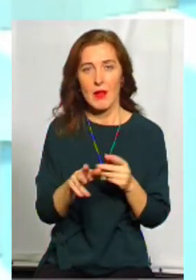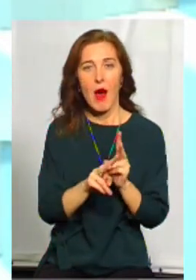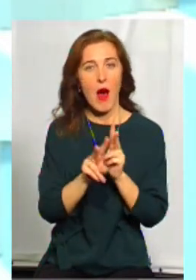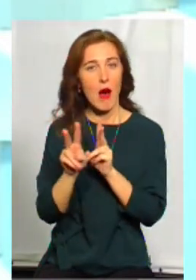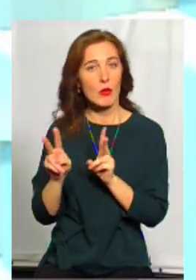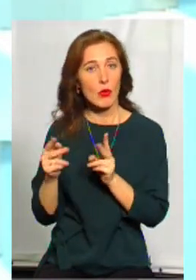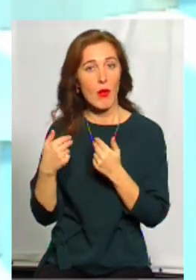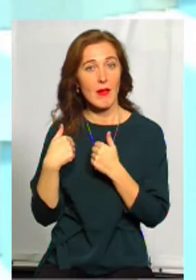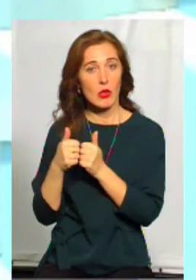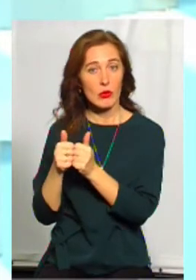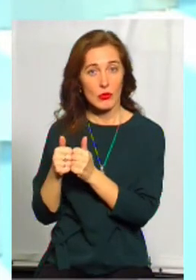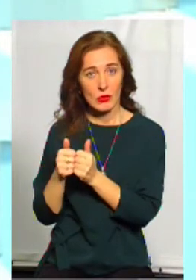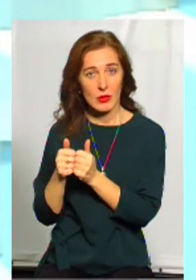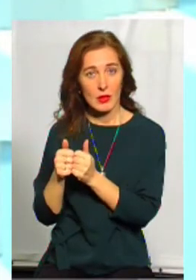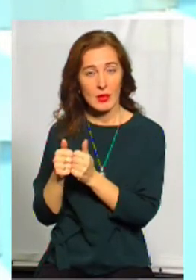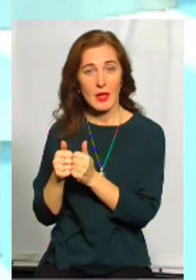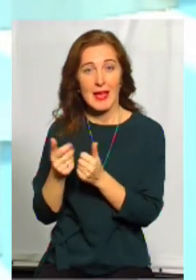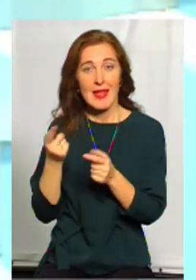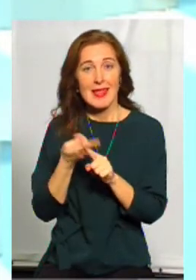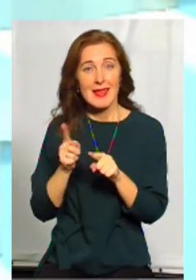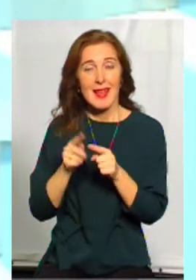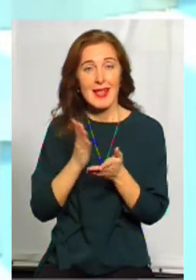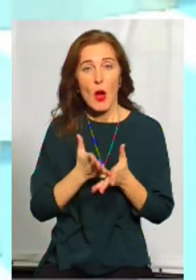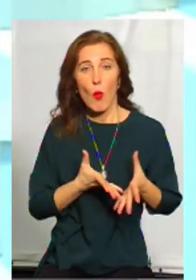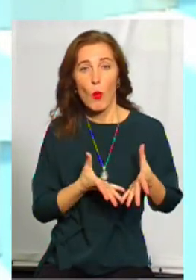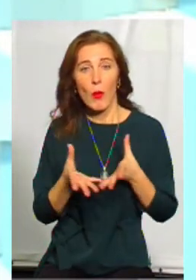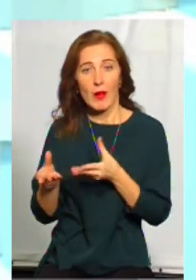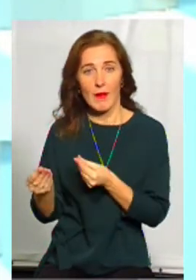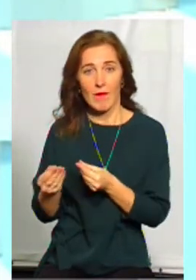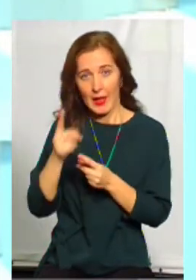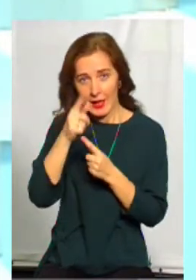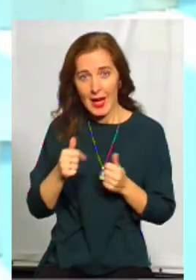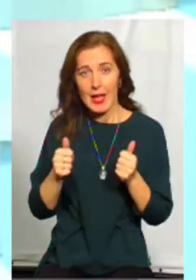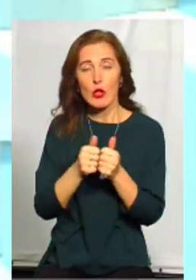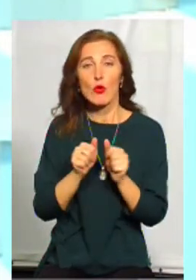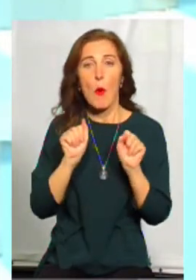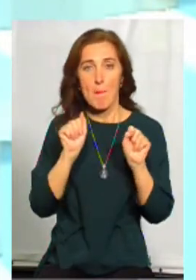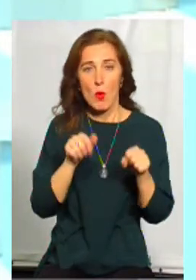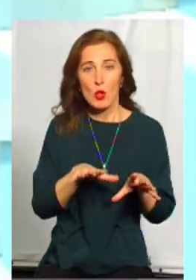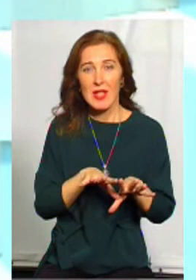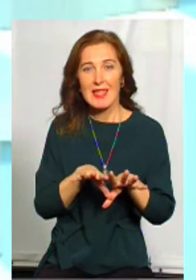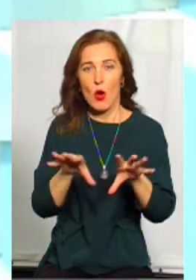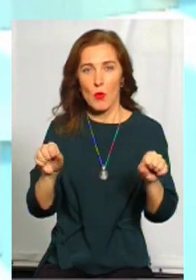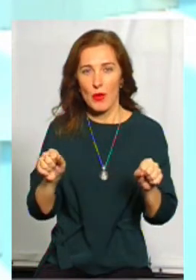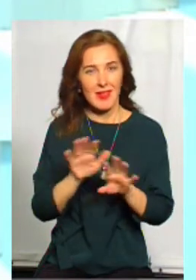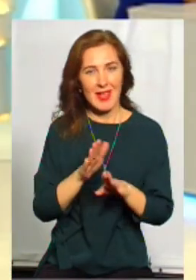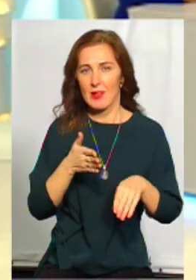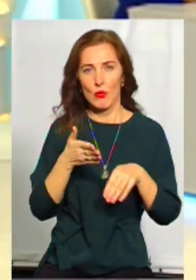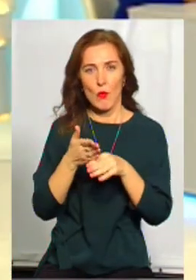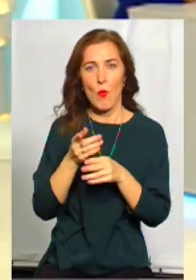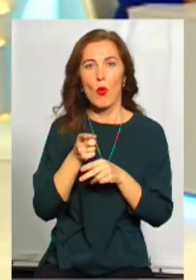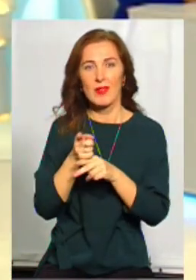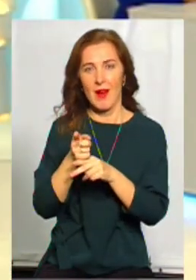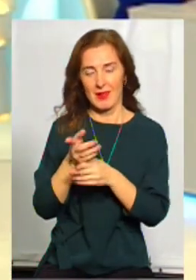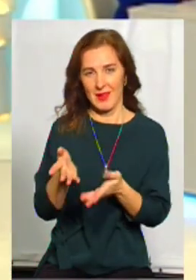сусіди, вони зрозуміли, що це є маніпулятивний вплив, і країну можна захопити не за допомогою танків і автоматів. Ми програємо